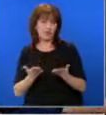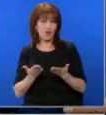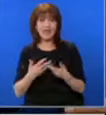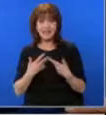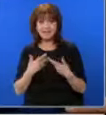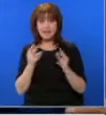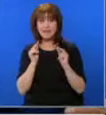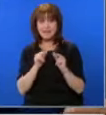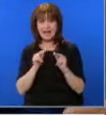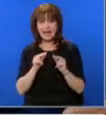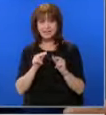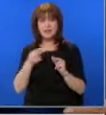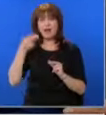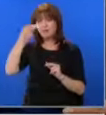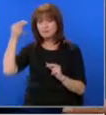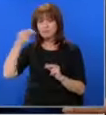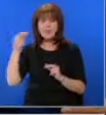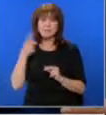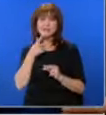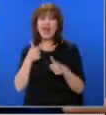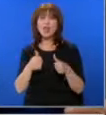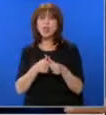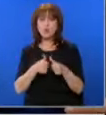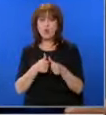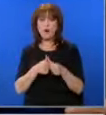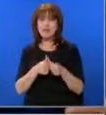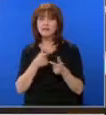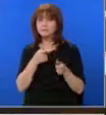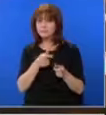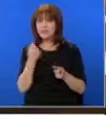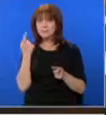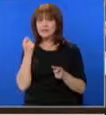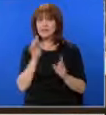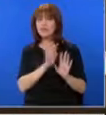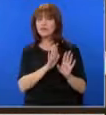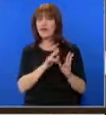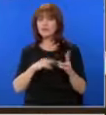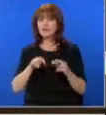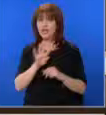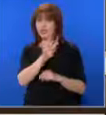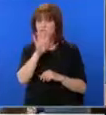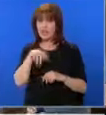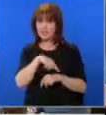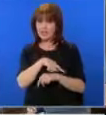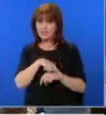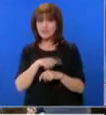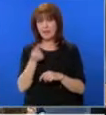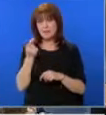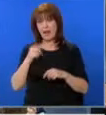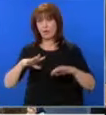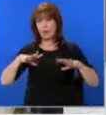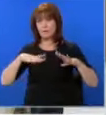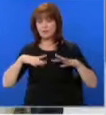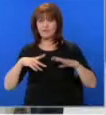искаме да кажем, че по каквато тема по Лукойл искат да говорят, им даме председатела да бъде от тяхната комисия. Точно 4 часа с няколко почивки